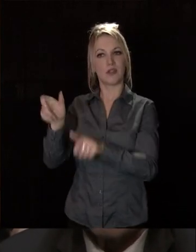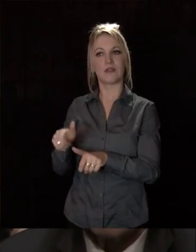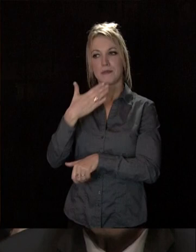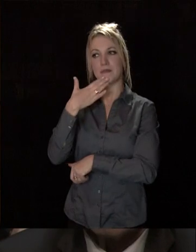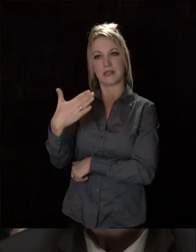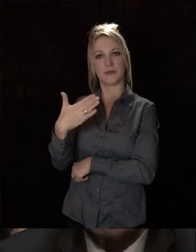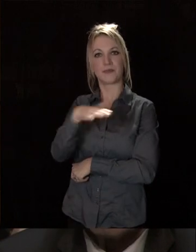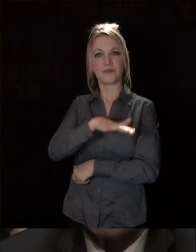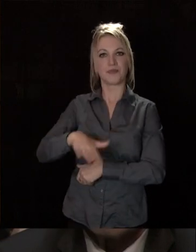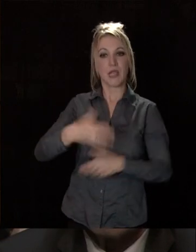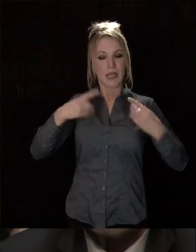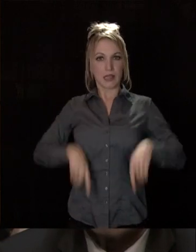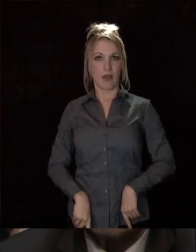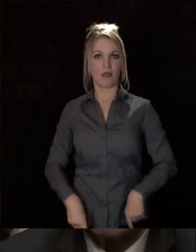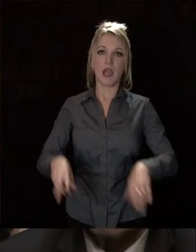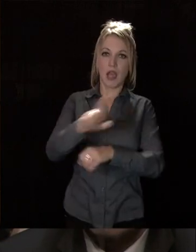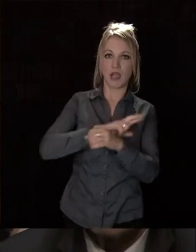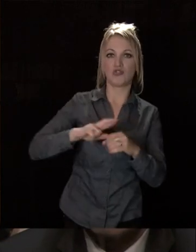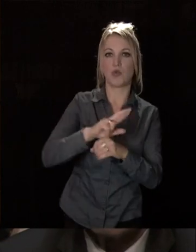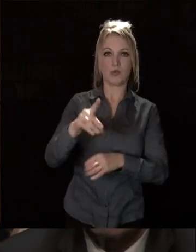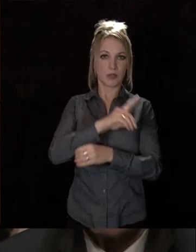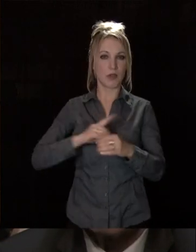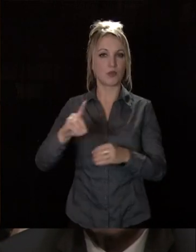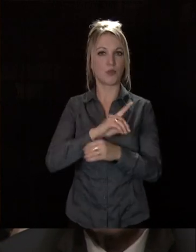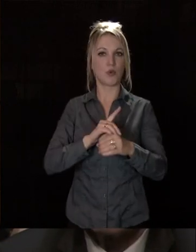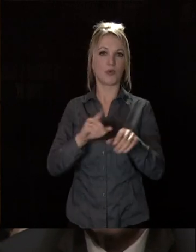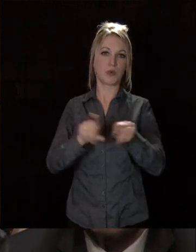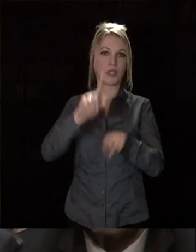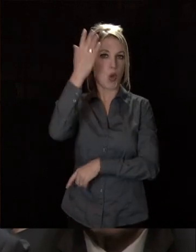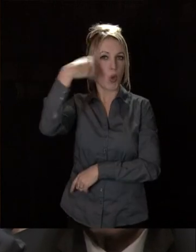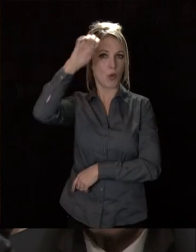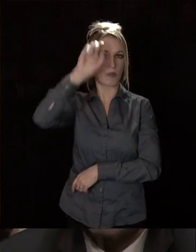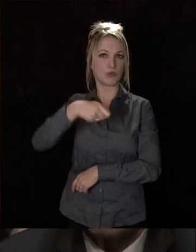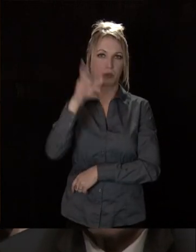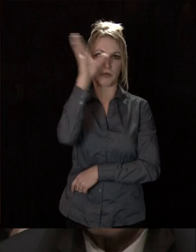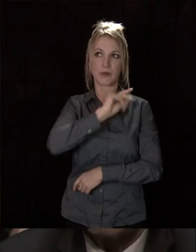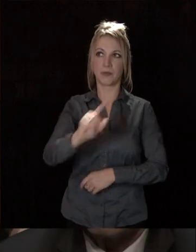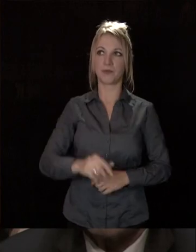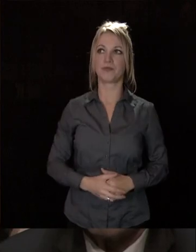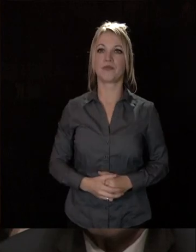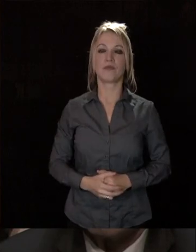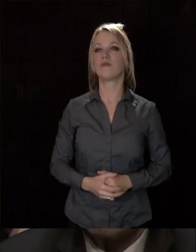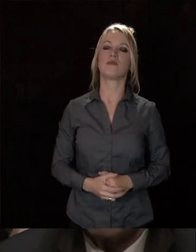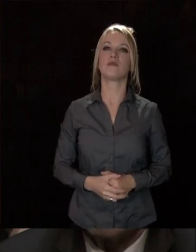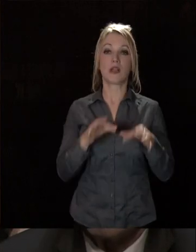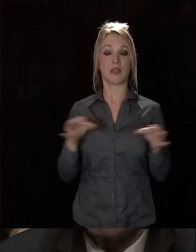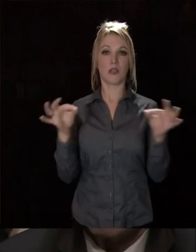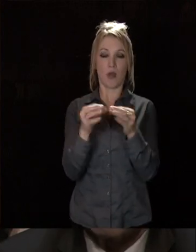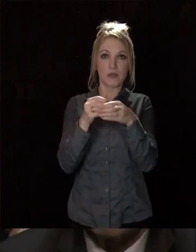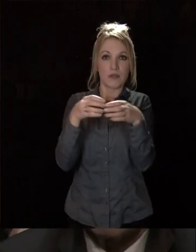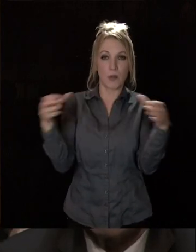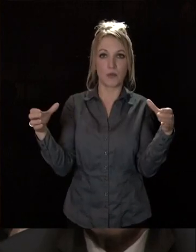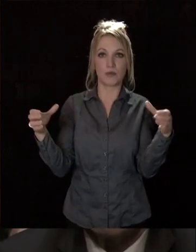remercie, l'État, la région, le département et l'Europe que je n'oublie pas. Un territoire se développe